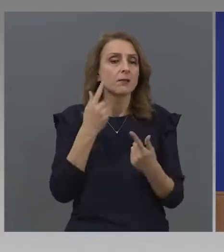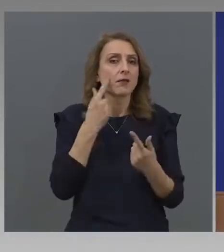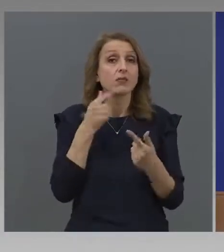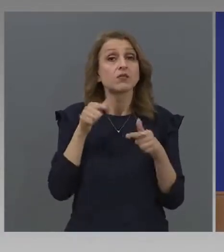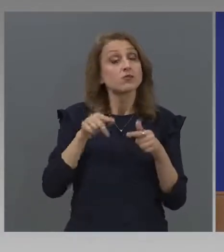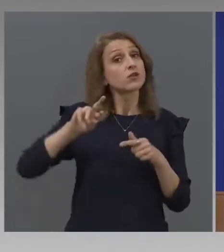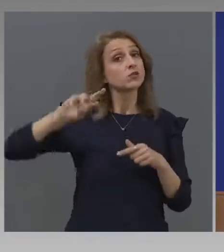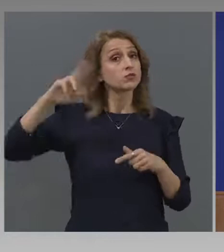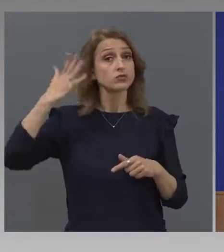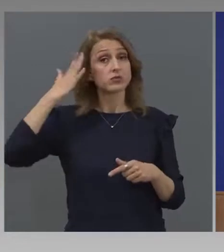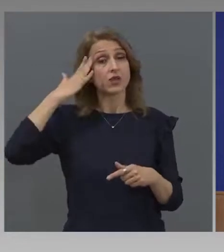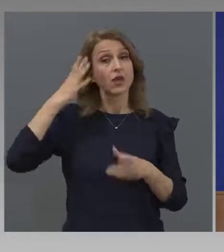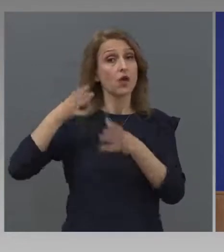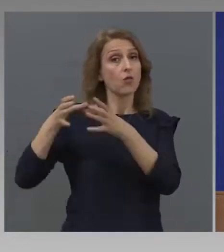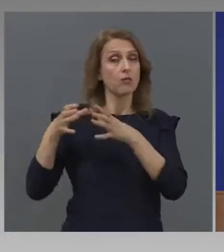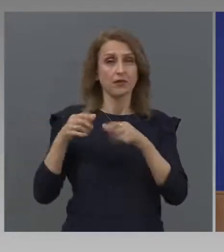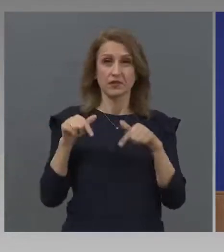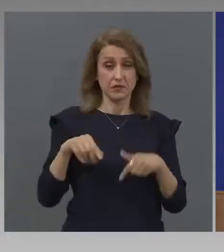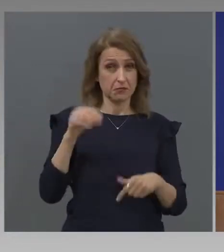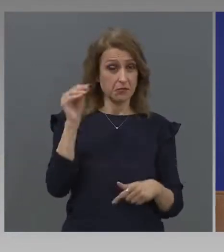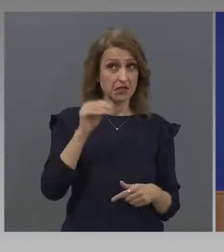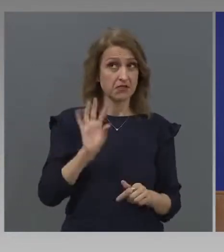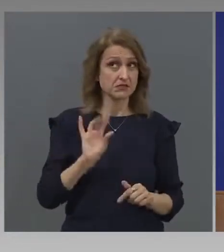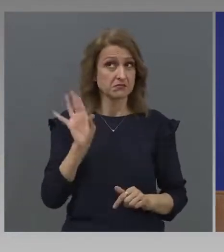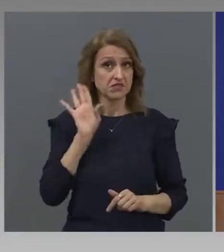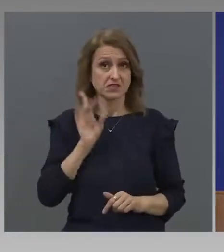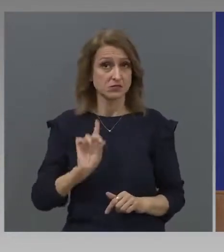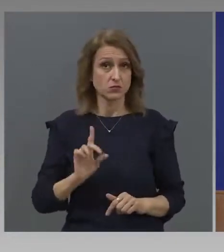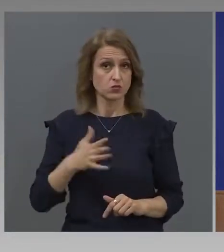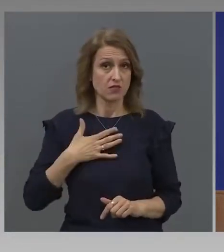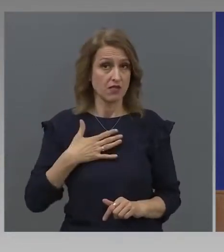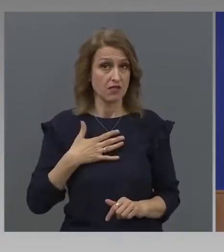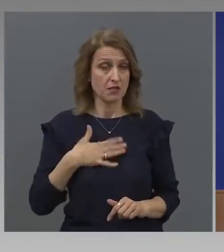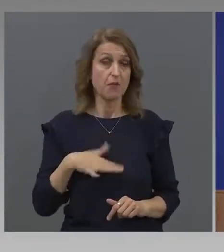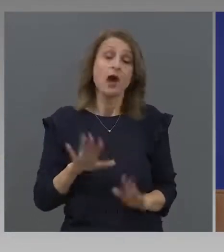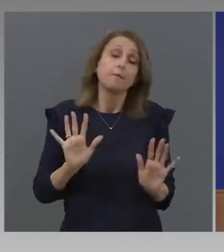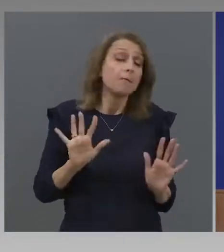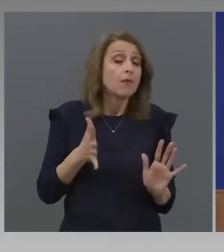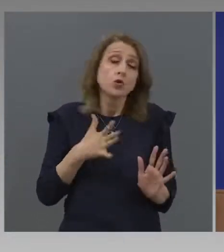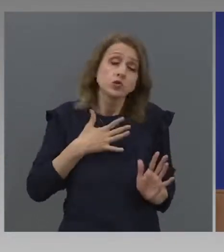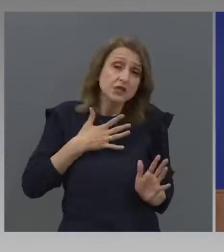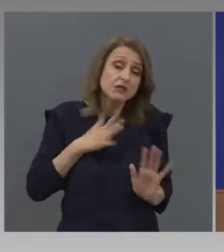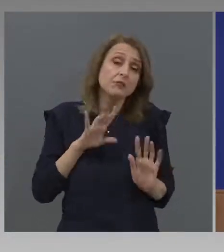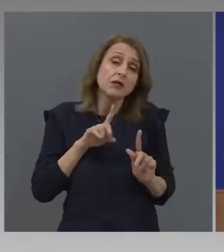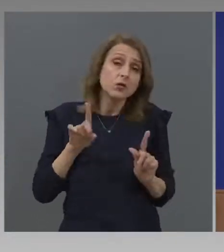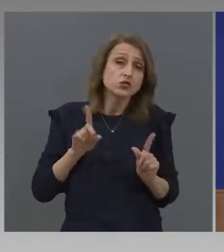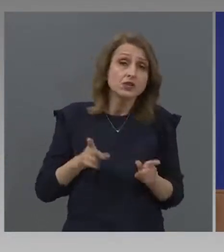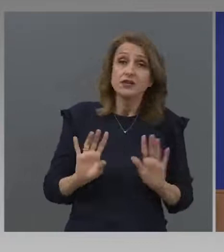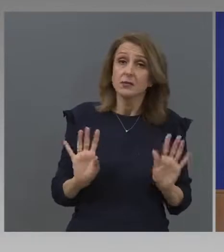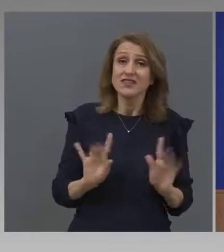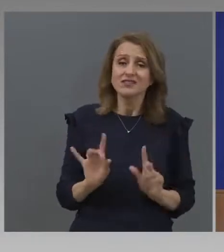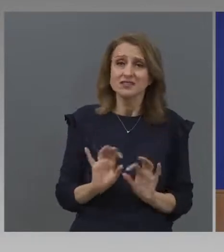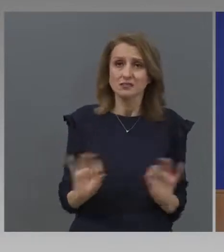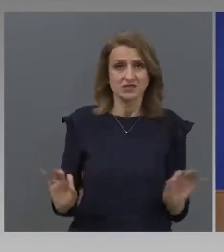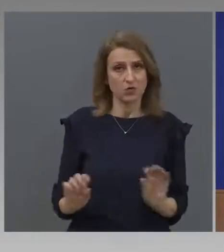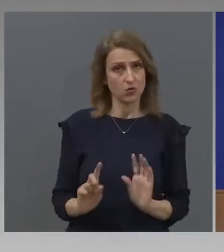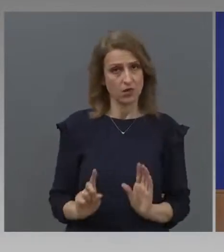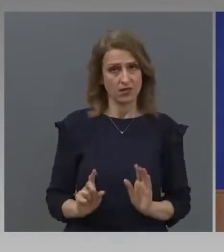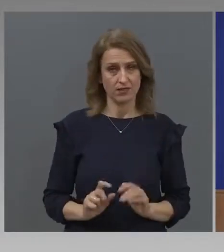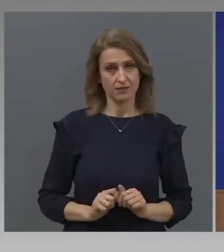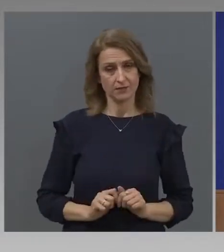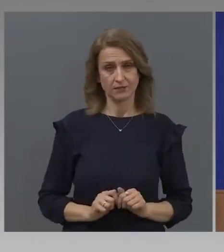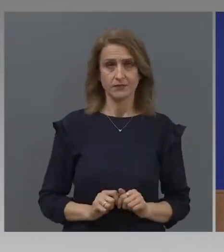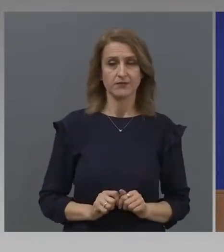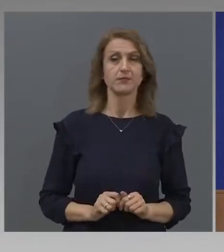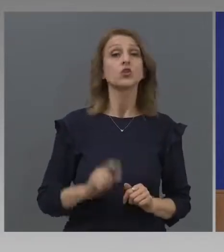чужди компании. Български не знам дали има. Може и да има, но може и да няма. Не съм сигурен това, което